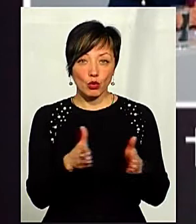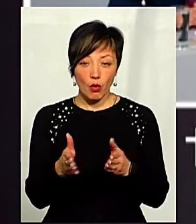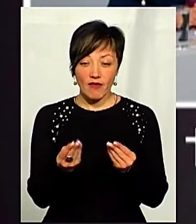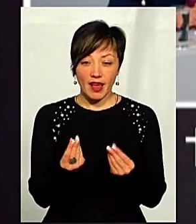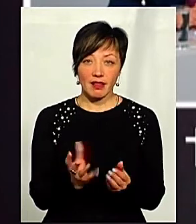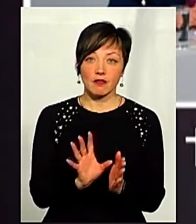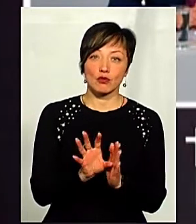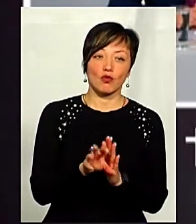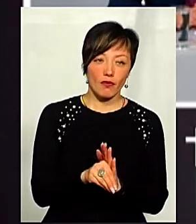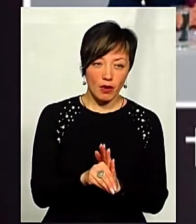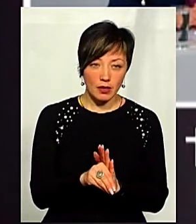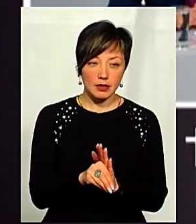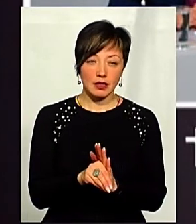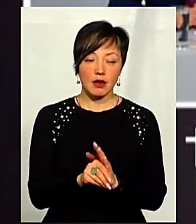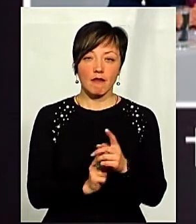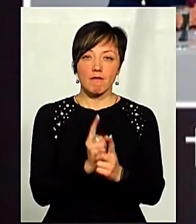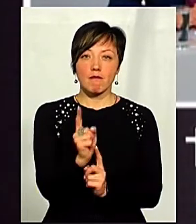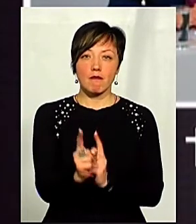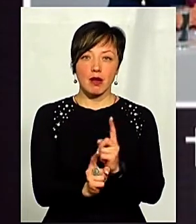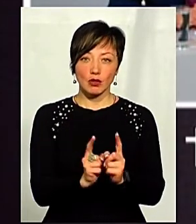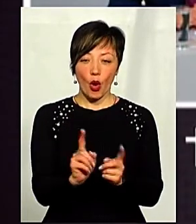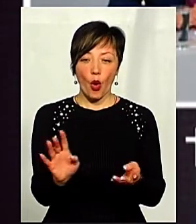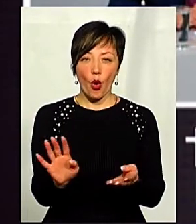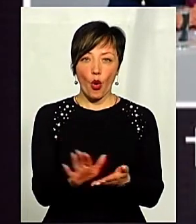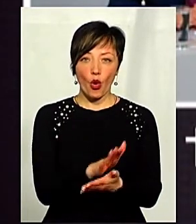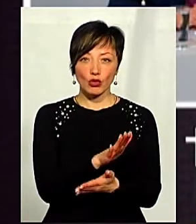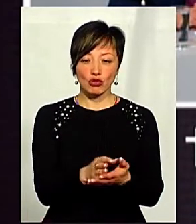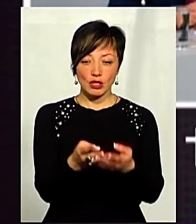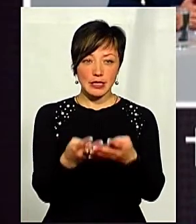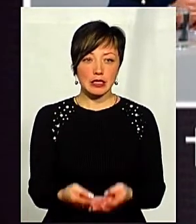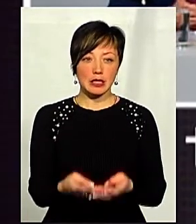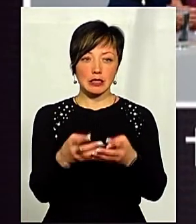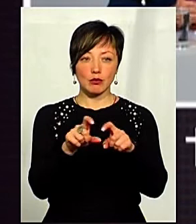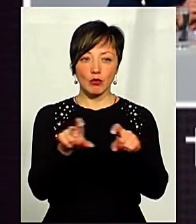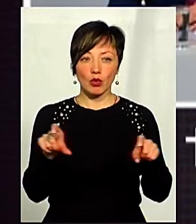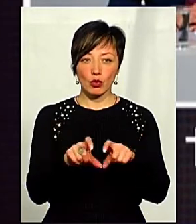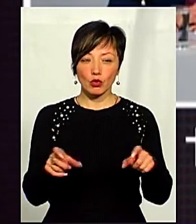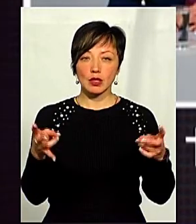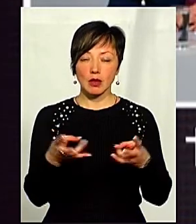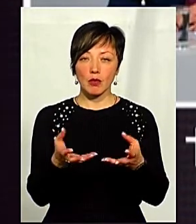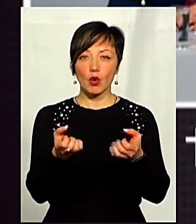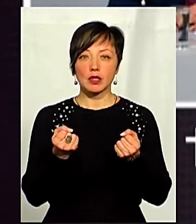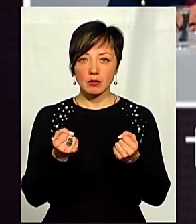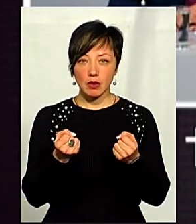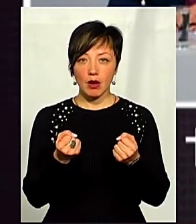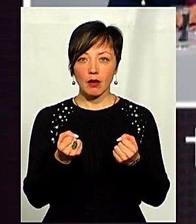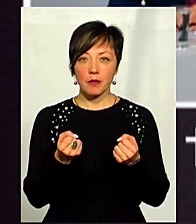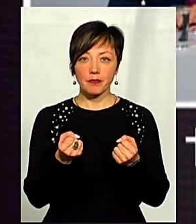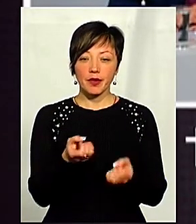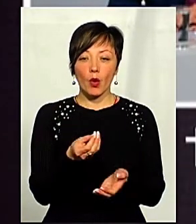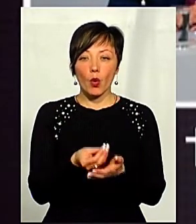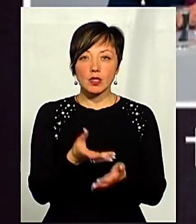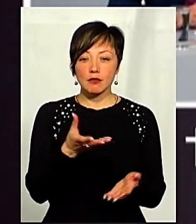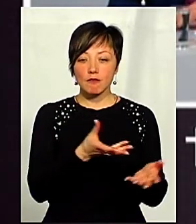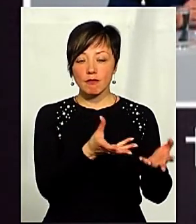інвестувати кошти в переоснащення очисних споруд. І для цього їм потрібно отримати так звану оцінку впливу на